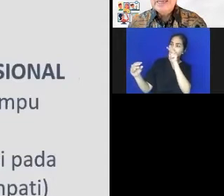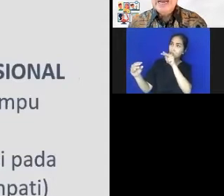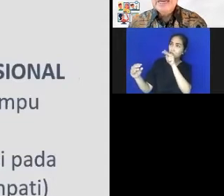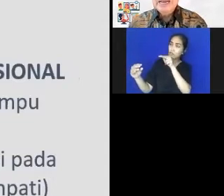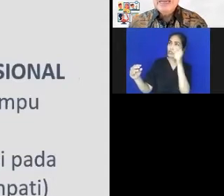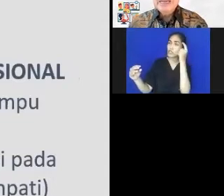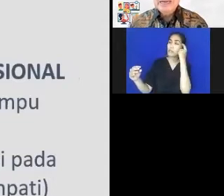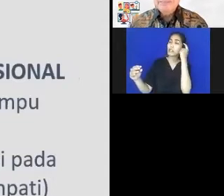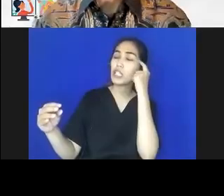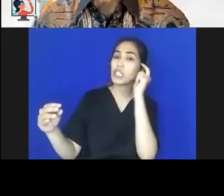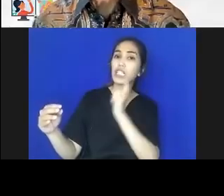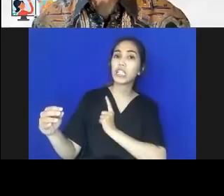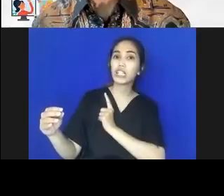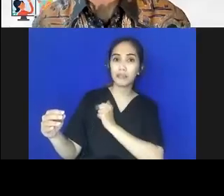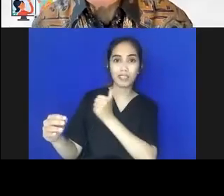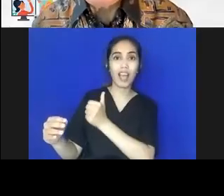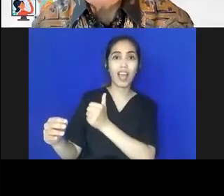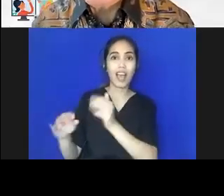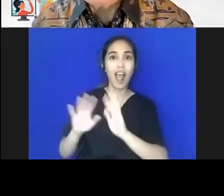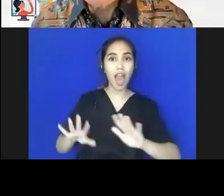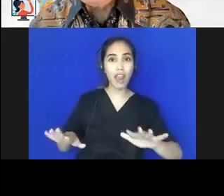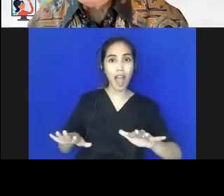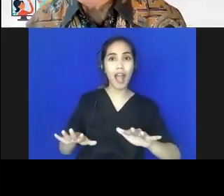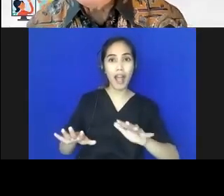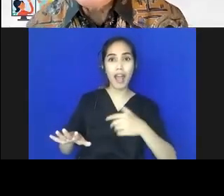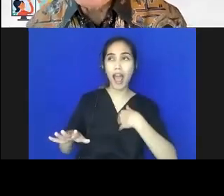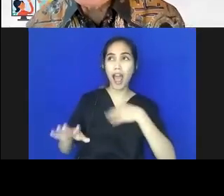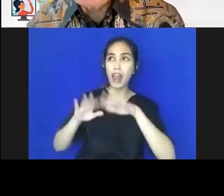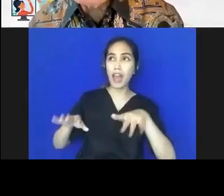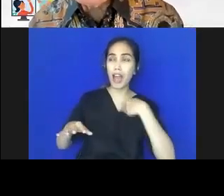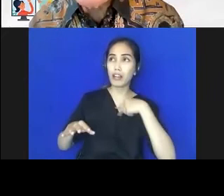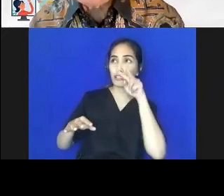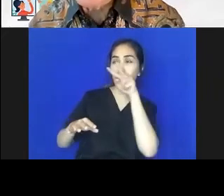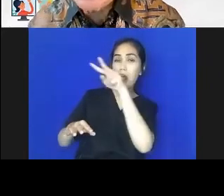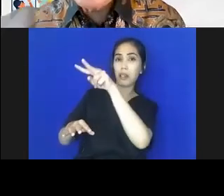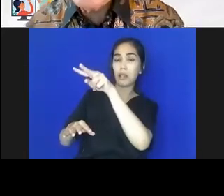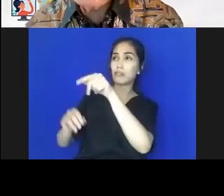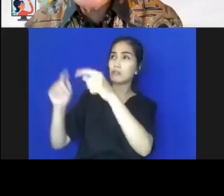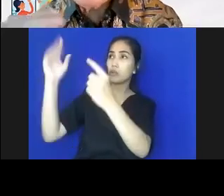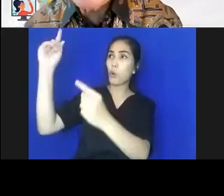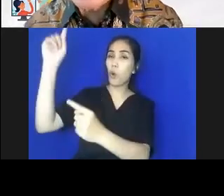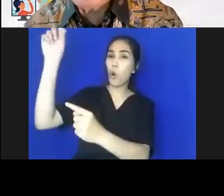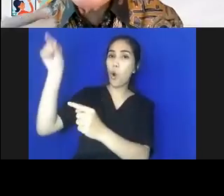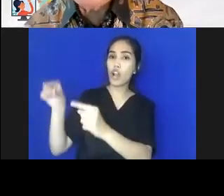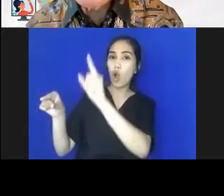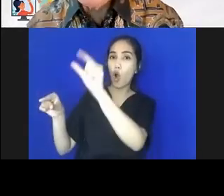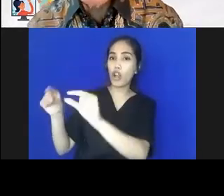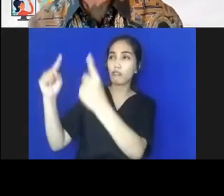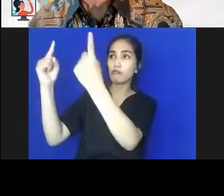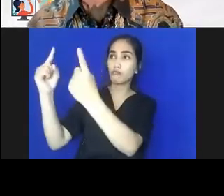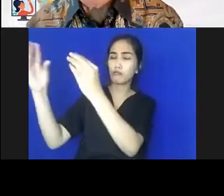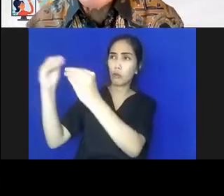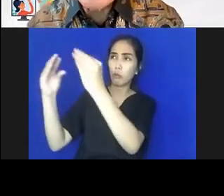yang ada dari pengalaman dirinya dengan lingkungannya. Kemudian kemampuan sosial emosionalnya ini menjadi sangat penting.